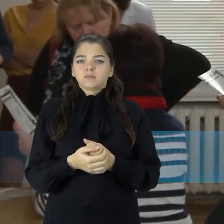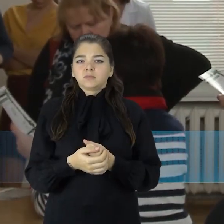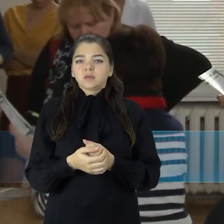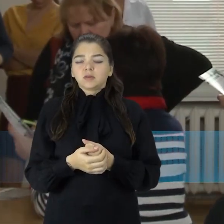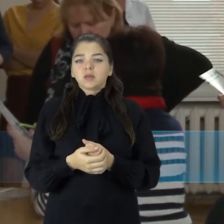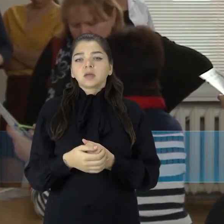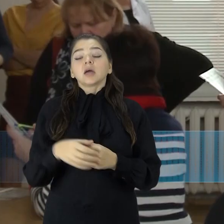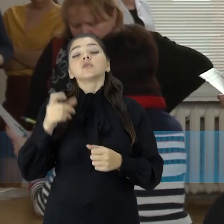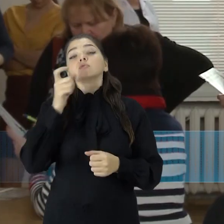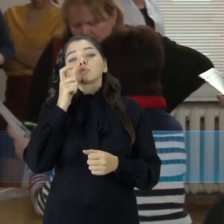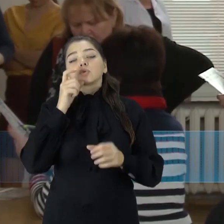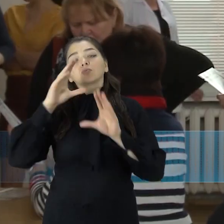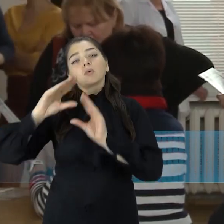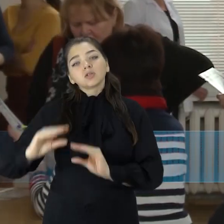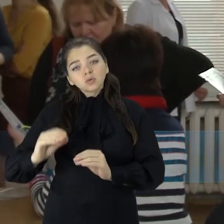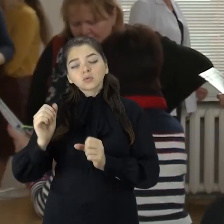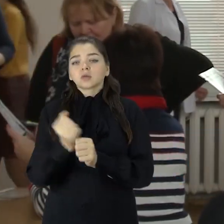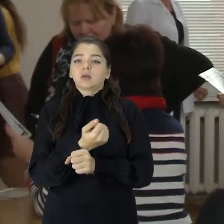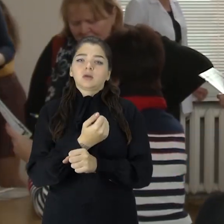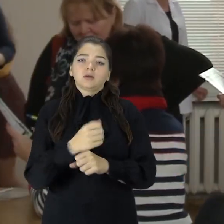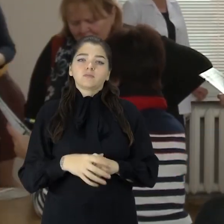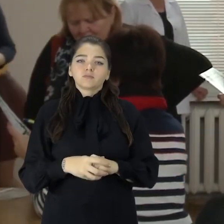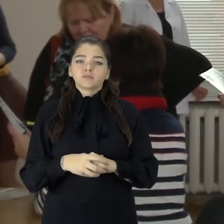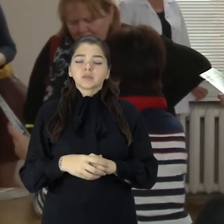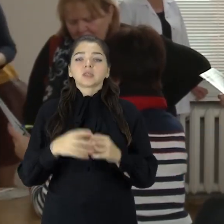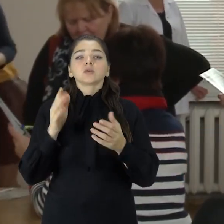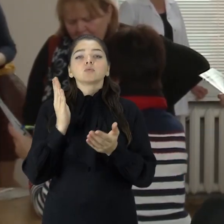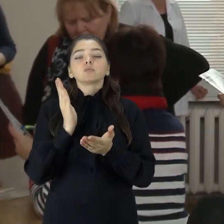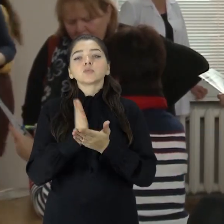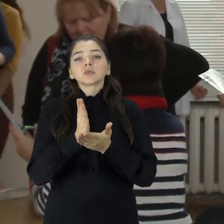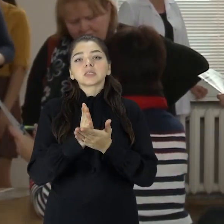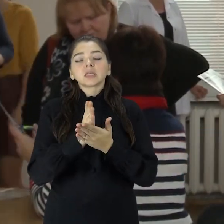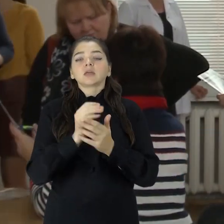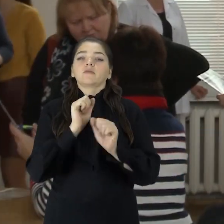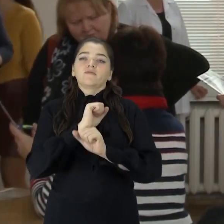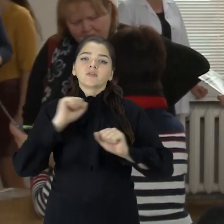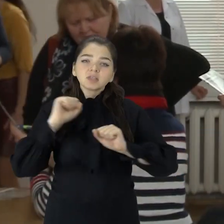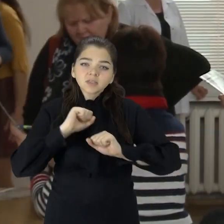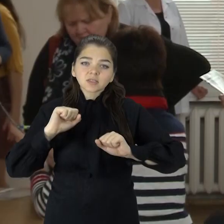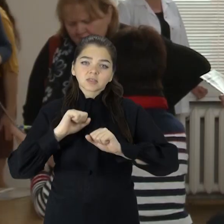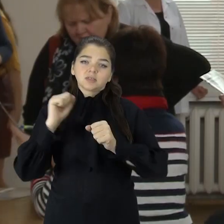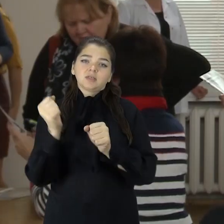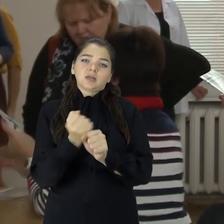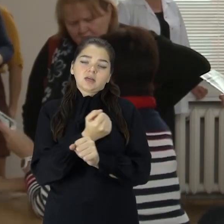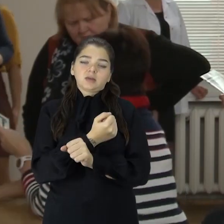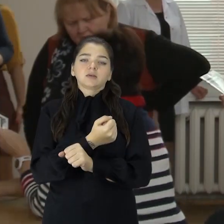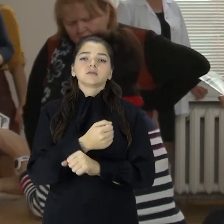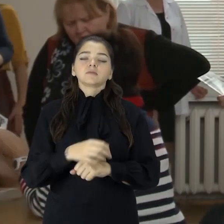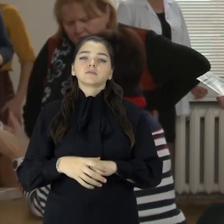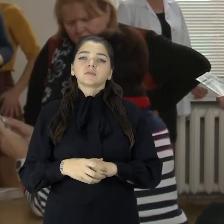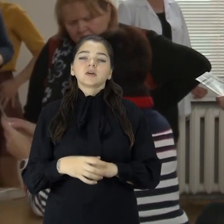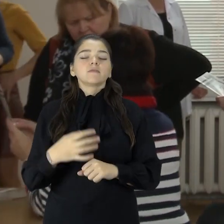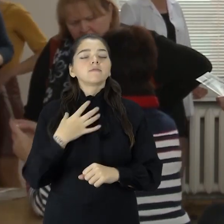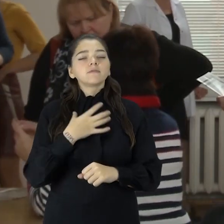maitintis. nėra kažkokie išskirtinė, nes visiems rekomenduojam atsukrus kiek įmažinti. Ar ne dabar turi būti pakankamas fizinis